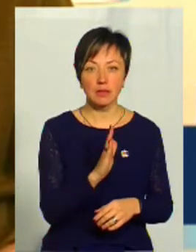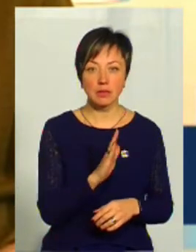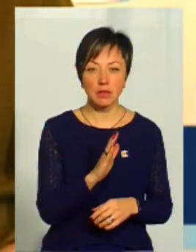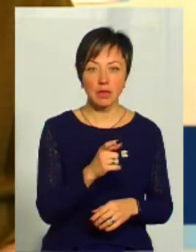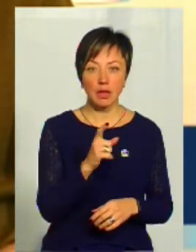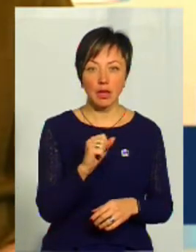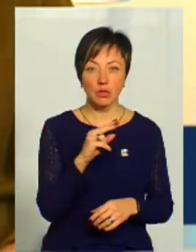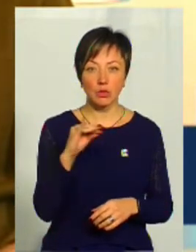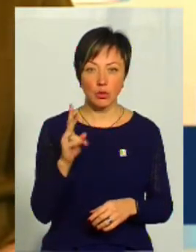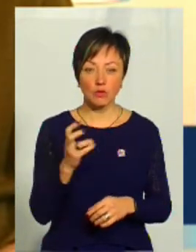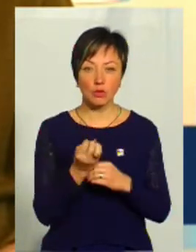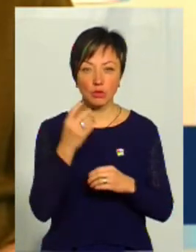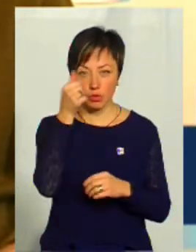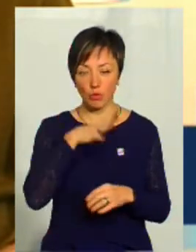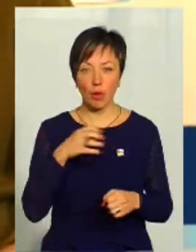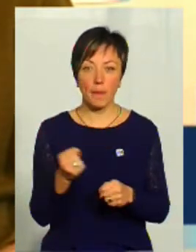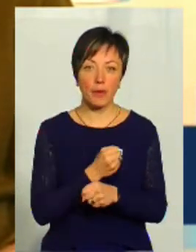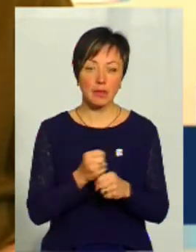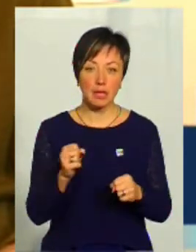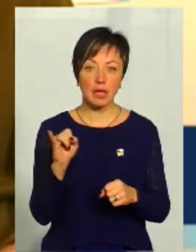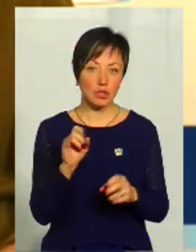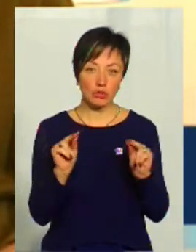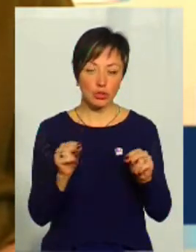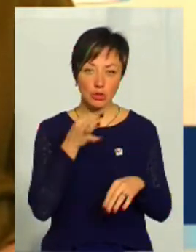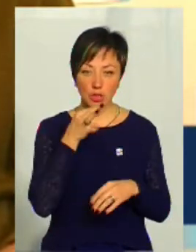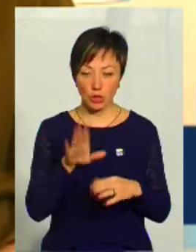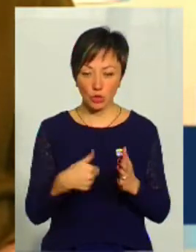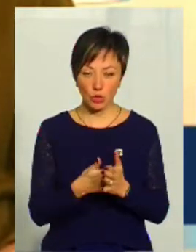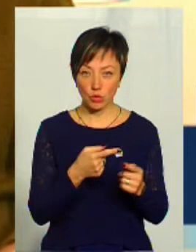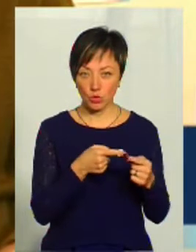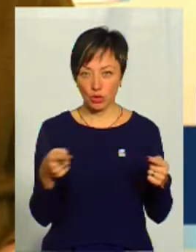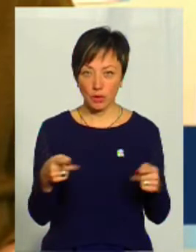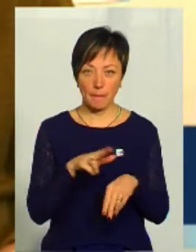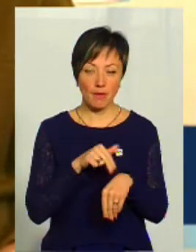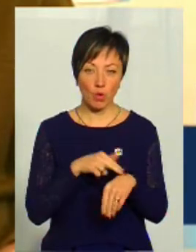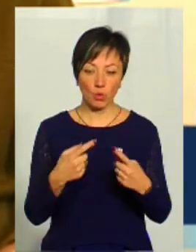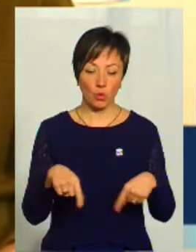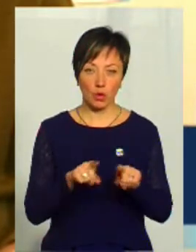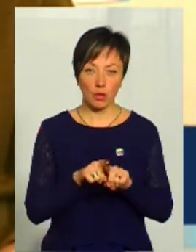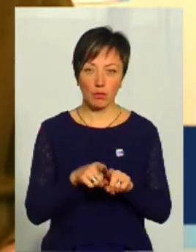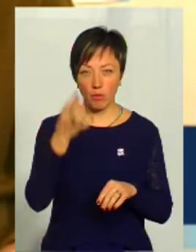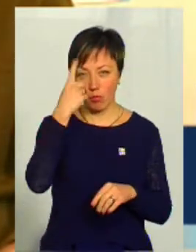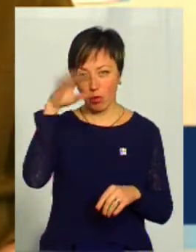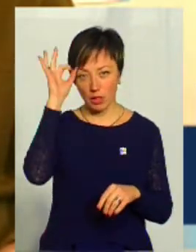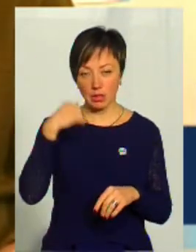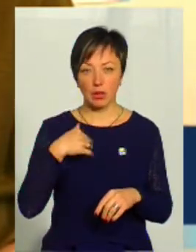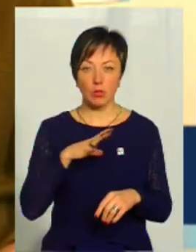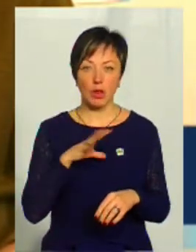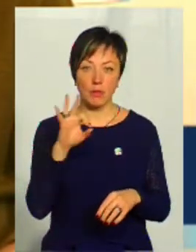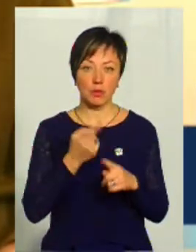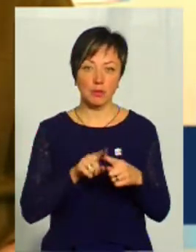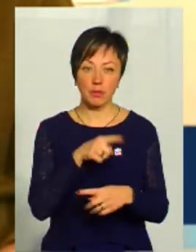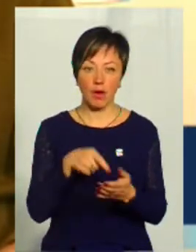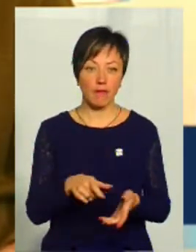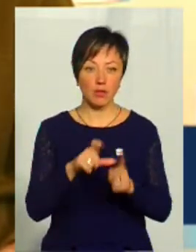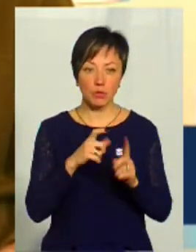Гандзюк, в нього у 2014 році було побиття, і, чесно сказати, до цього часу в правоохоронних органах, хоч в поліції я була щодо цього